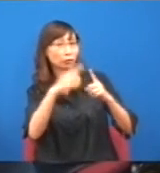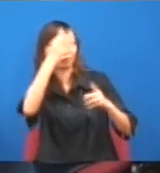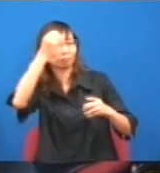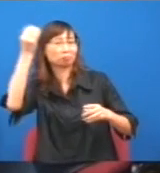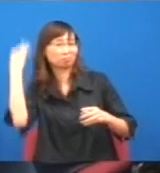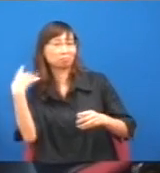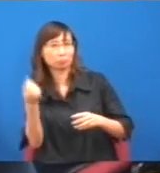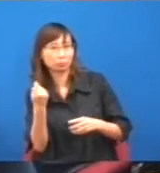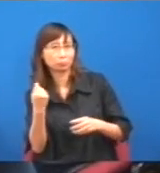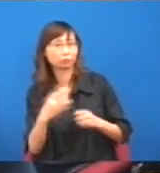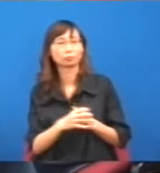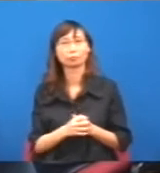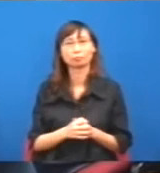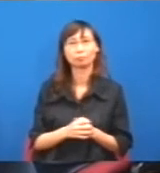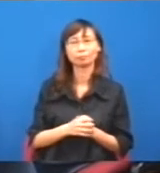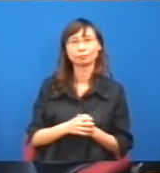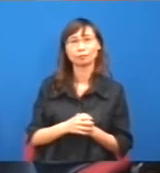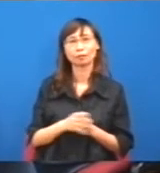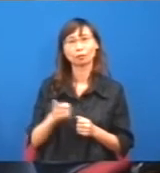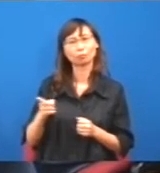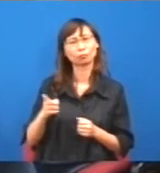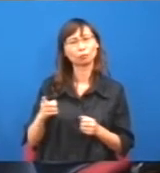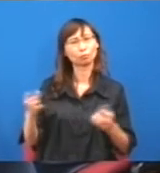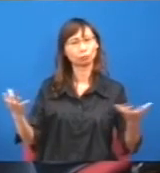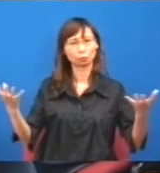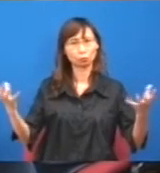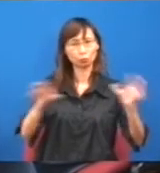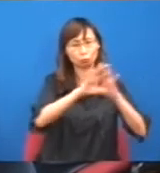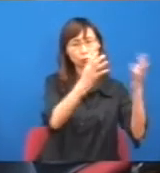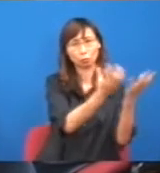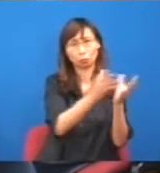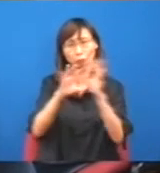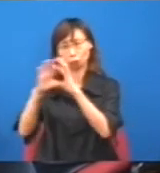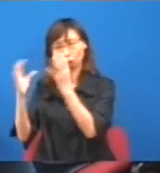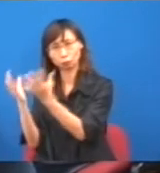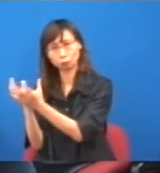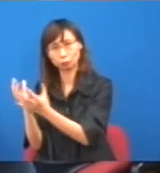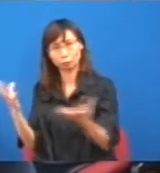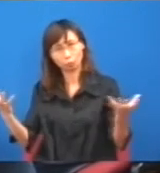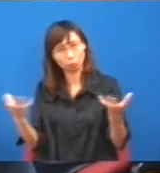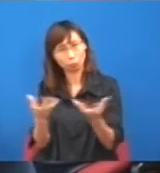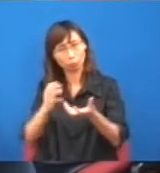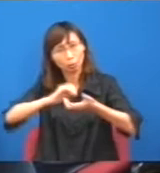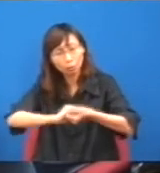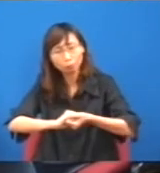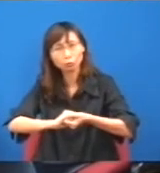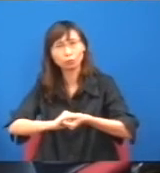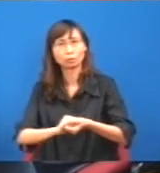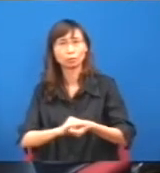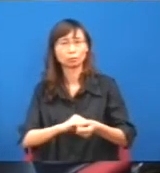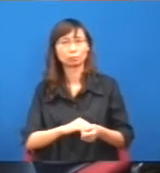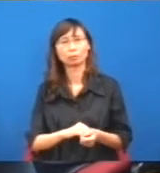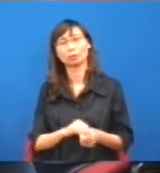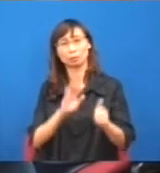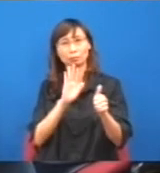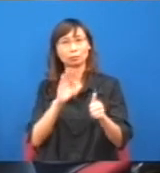清興道弟,在訓室內撐他,現在撐完之後,人家一腳撐他,這又怎麽搞呢?沒辦法了,